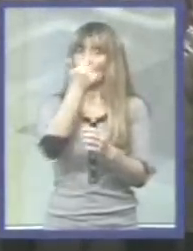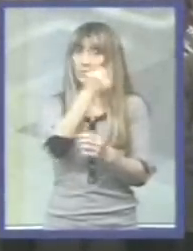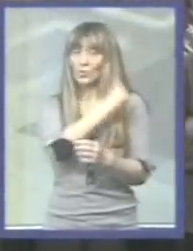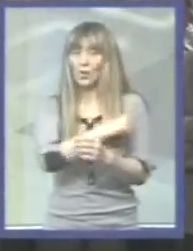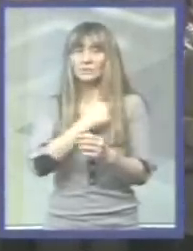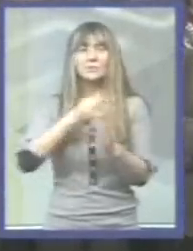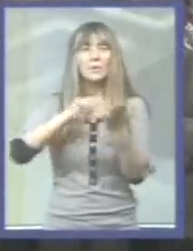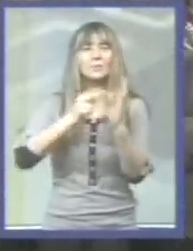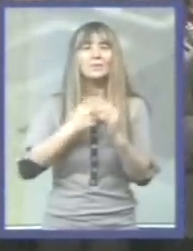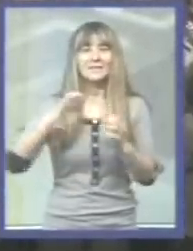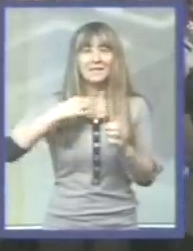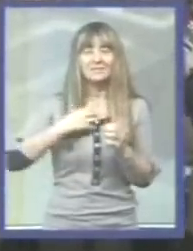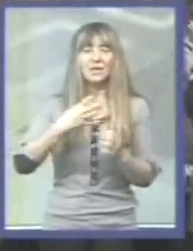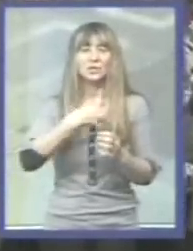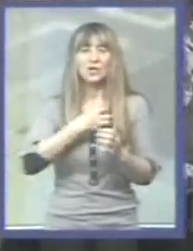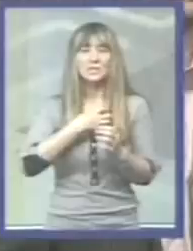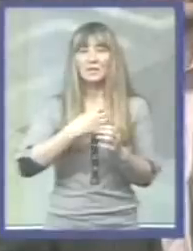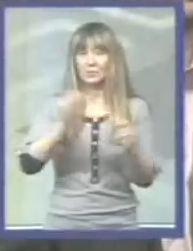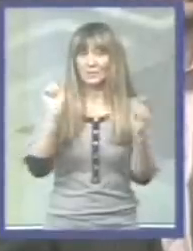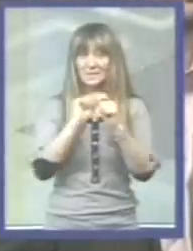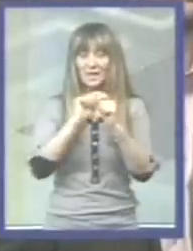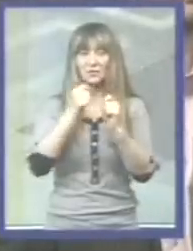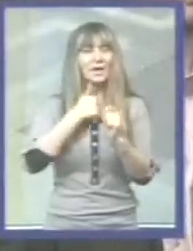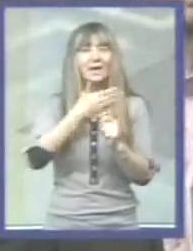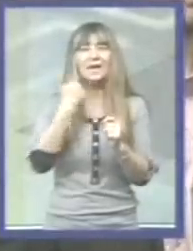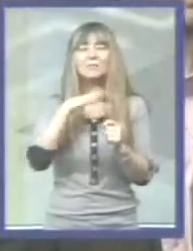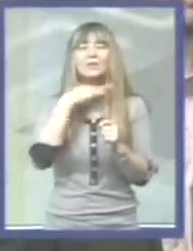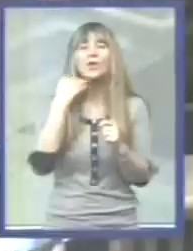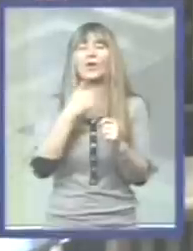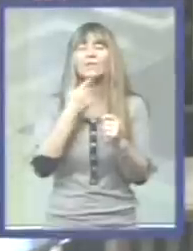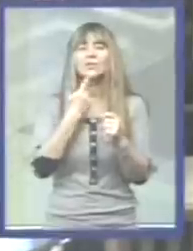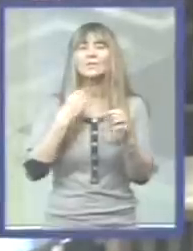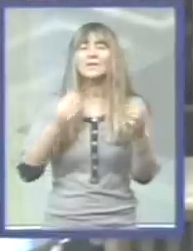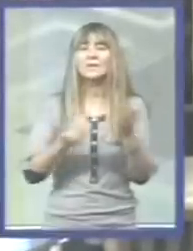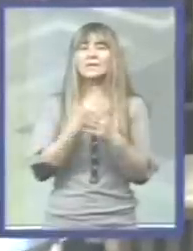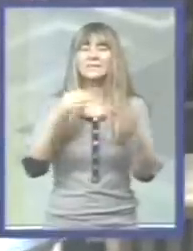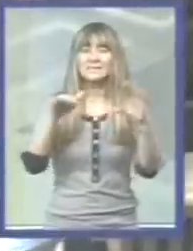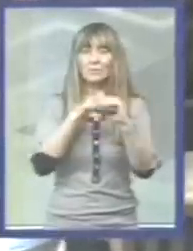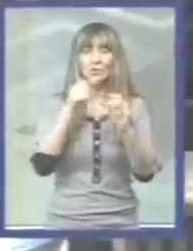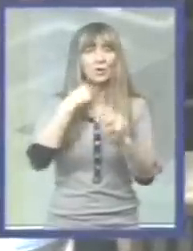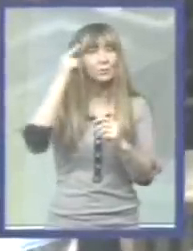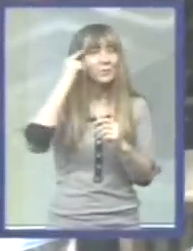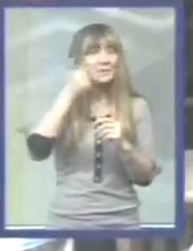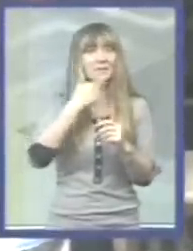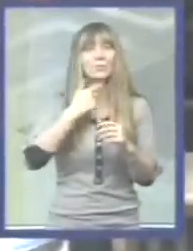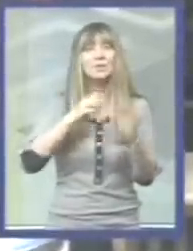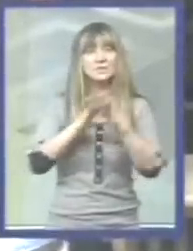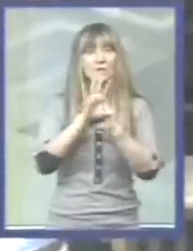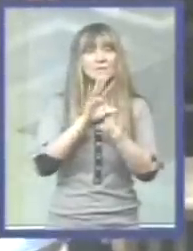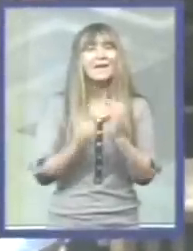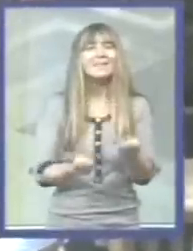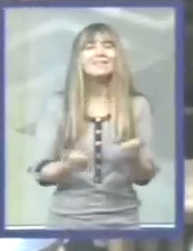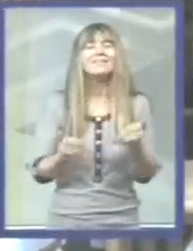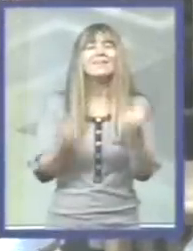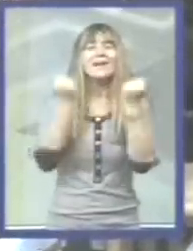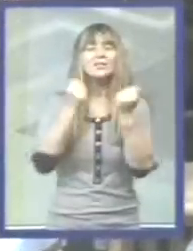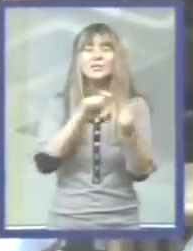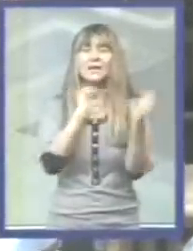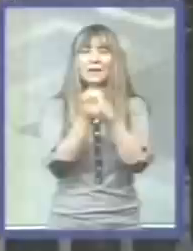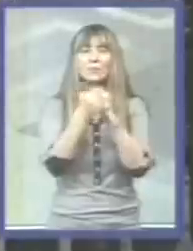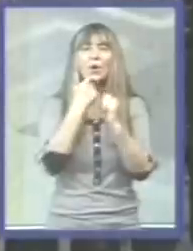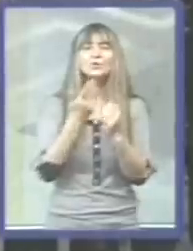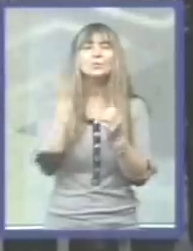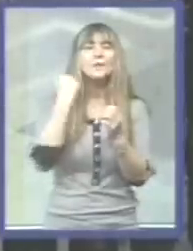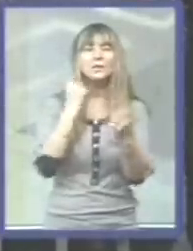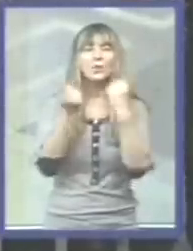čega imamo i problem sa zdravstvenom i socijalnom zaštitom i nema novog zapošljavanja. On smatra da se moraju sprovesti teške reforme koje su